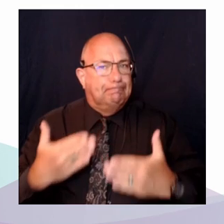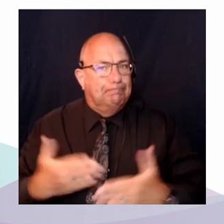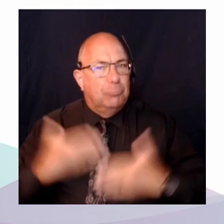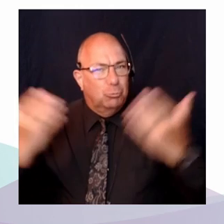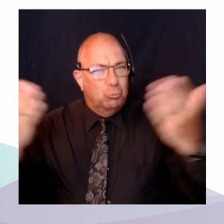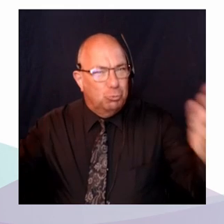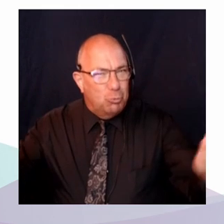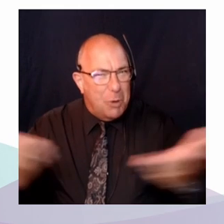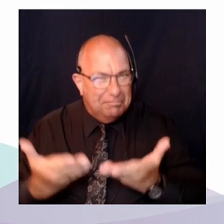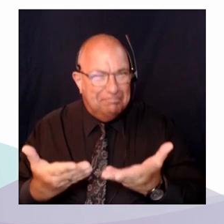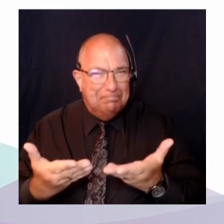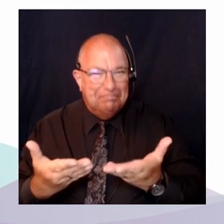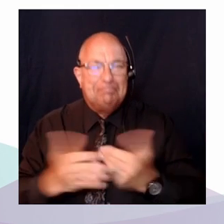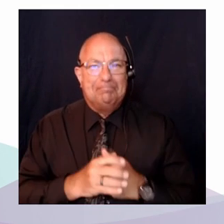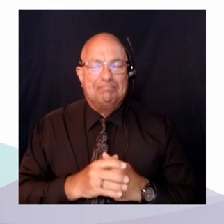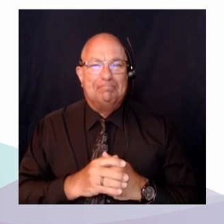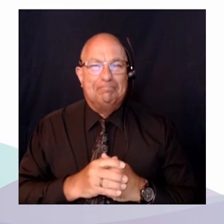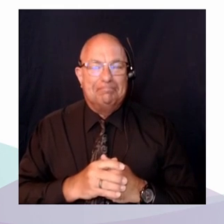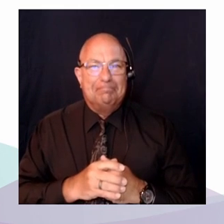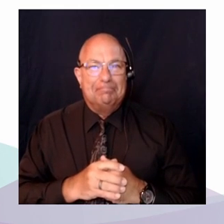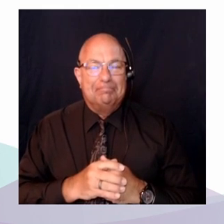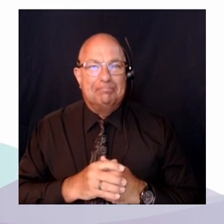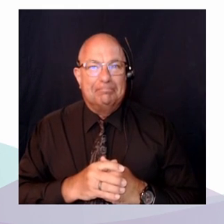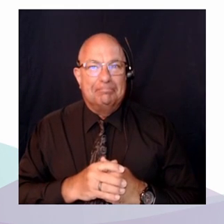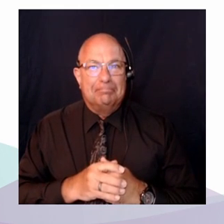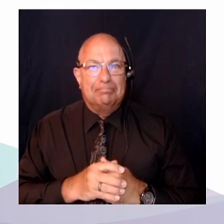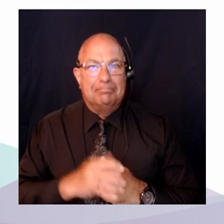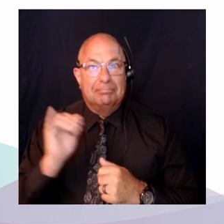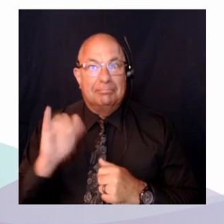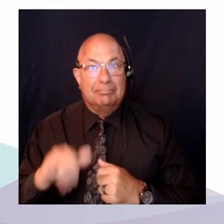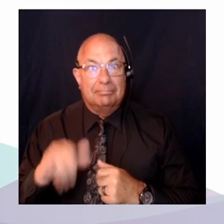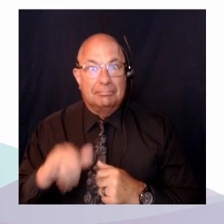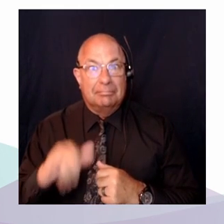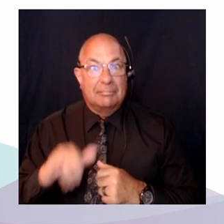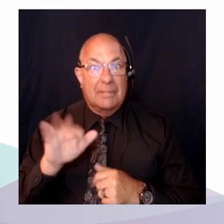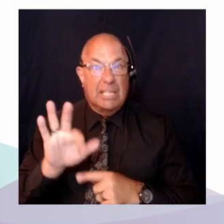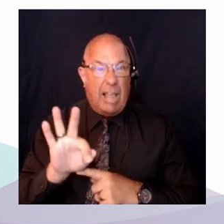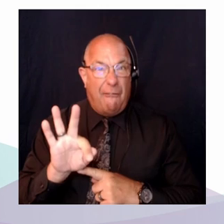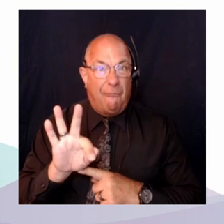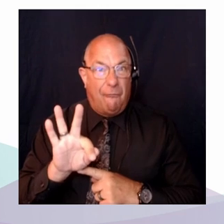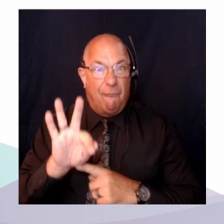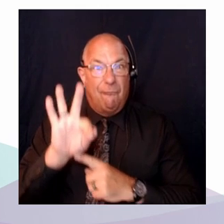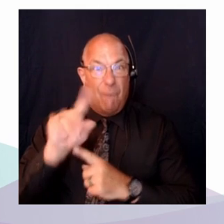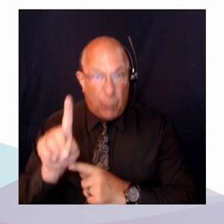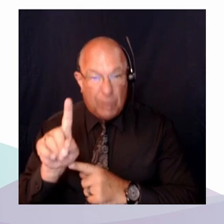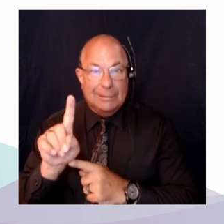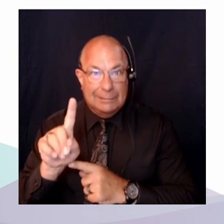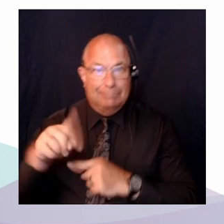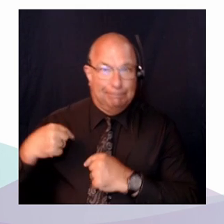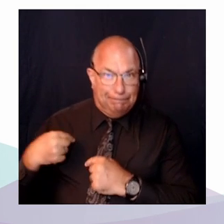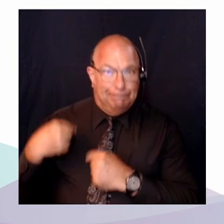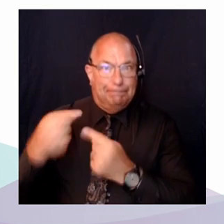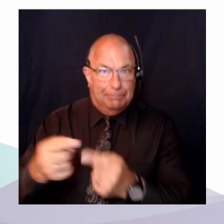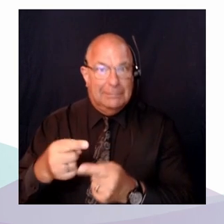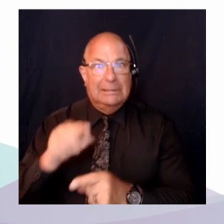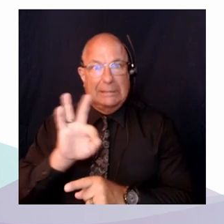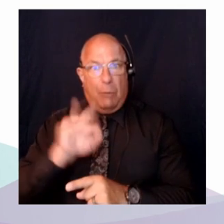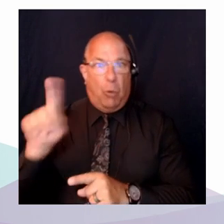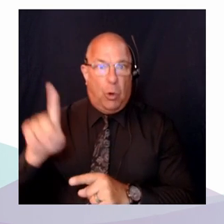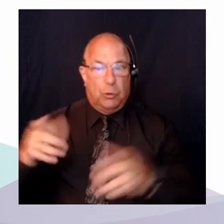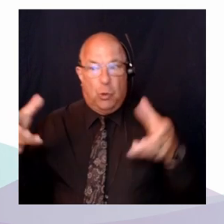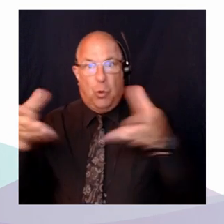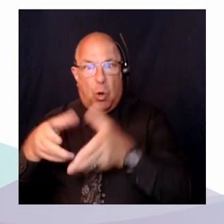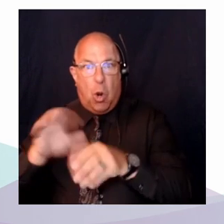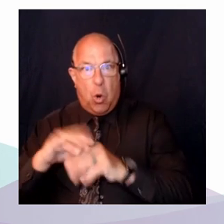91e congrès des sciences humaines. Aujourd'hui, la professeure Christine Vézina prononcera une conférence